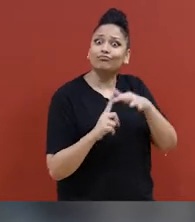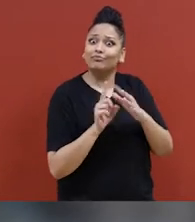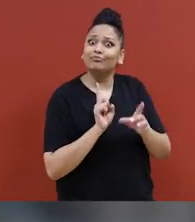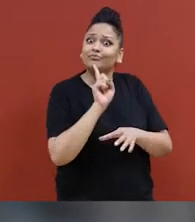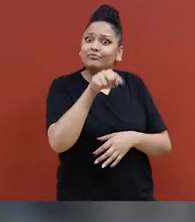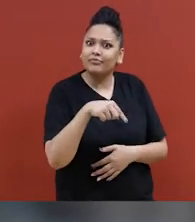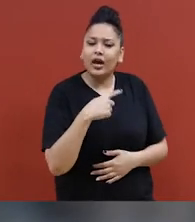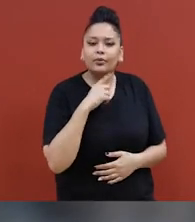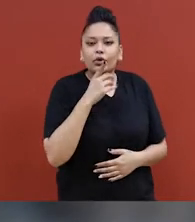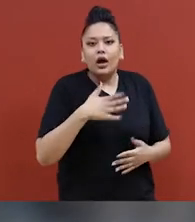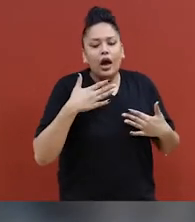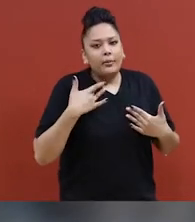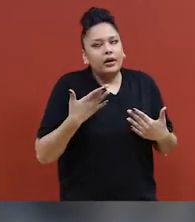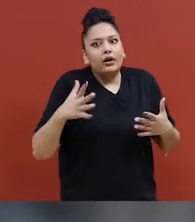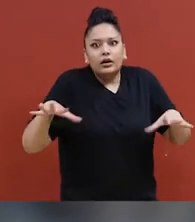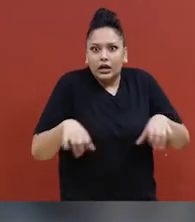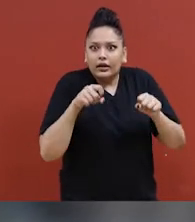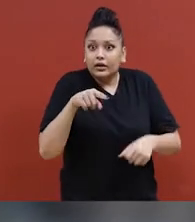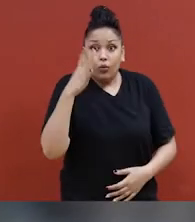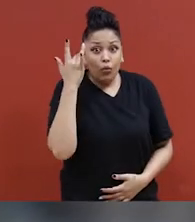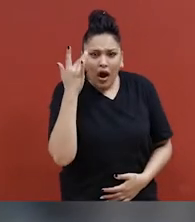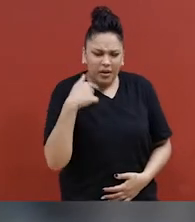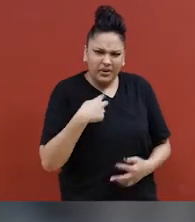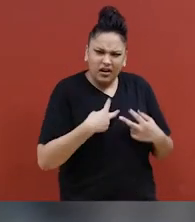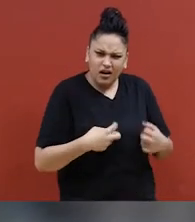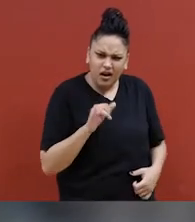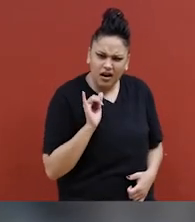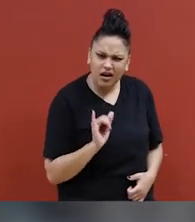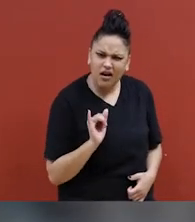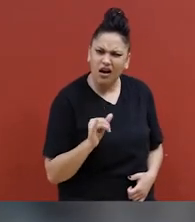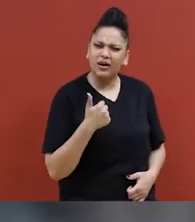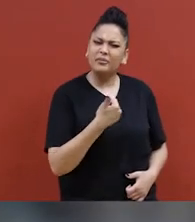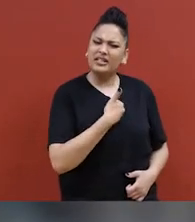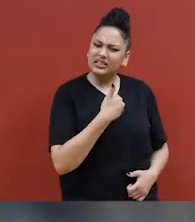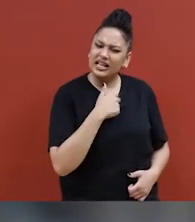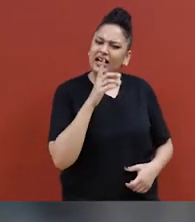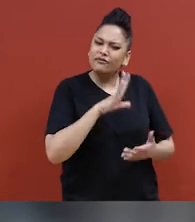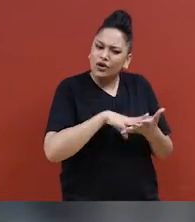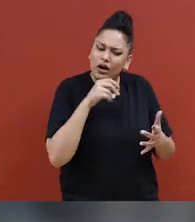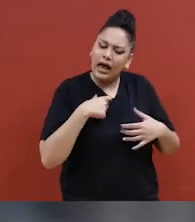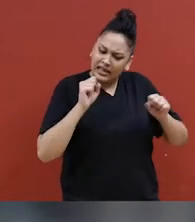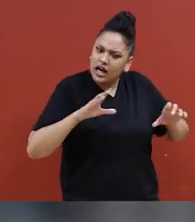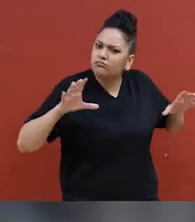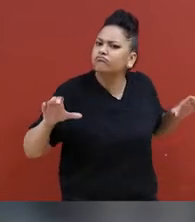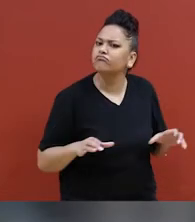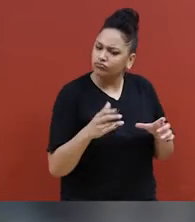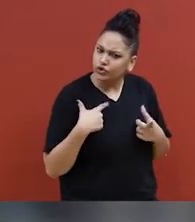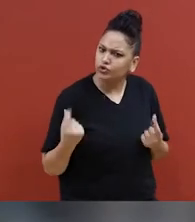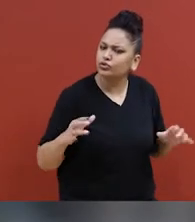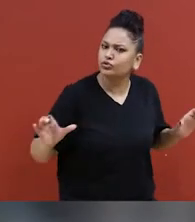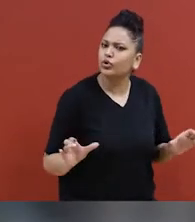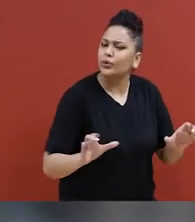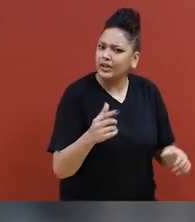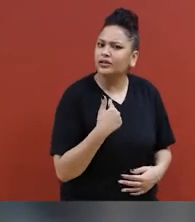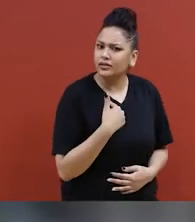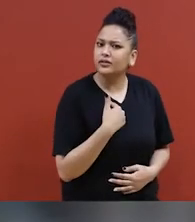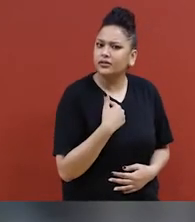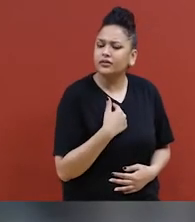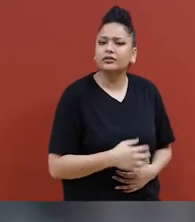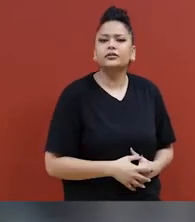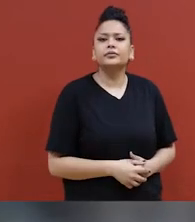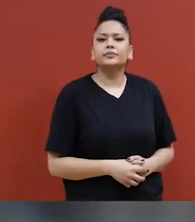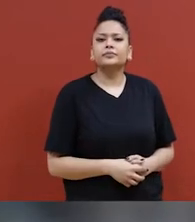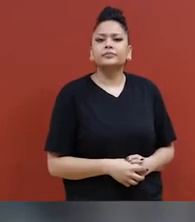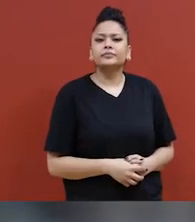participer car j'en apprends davantage sur moi-même et sur ce que je suis capable de faire. Et comment je suis,